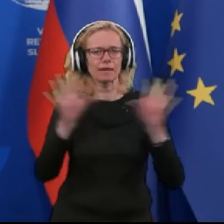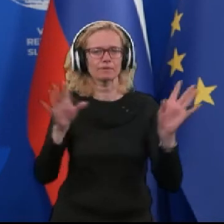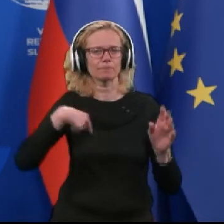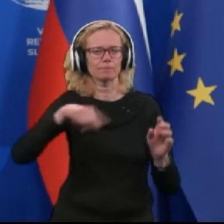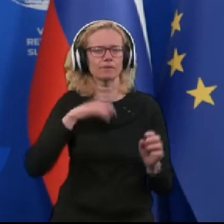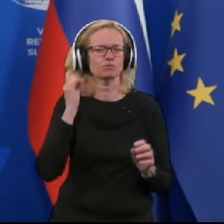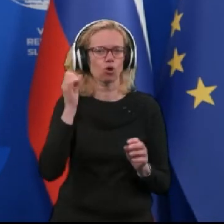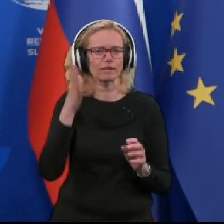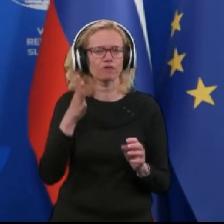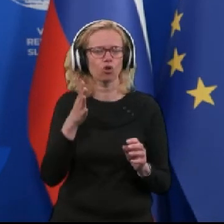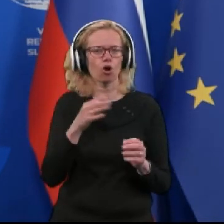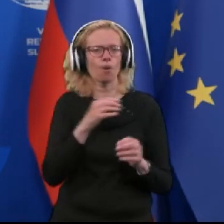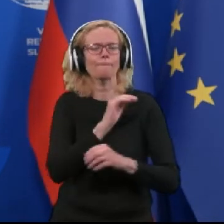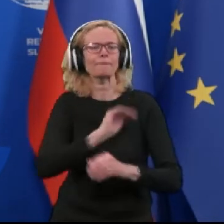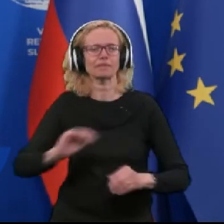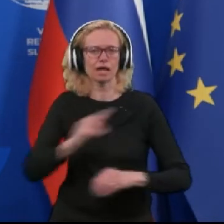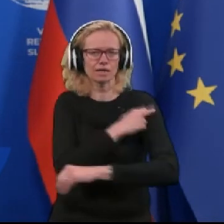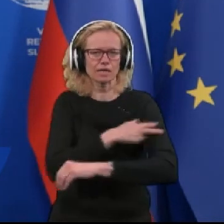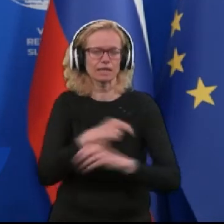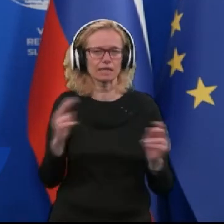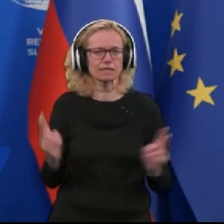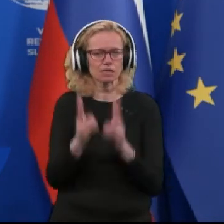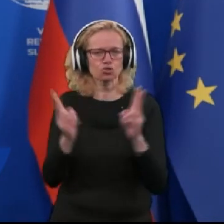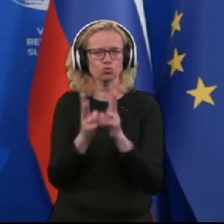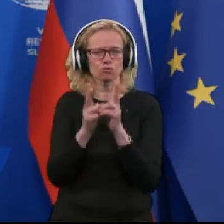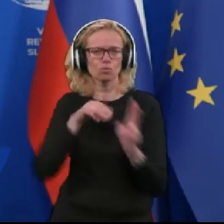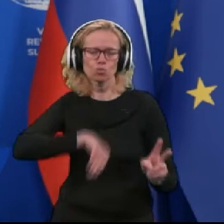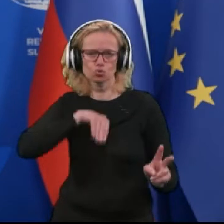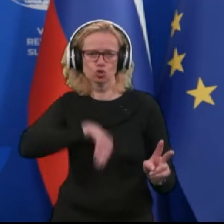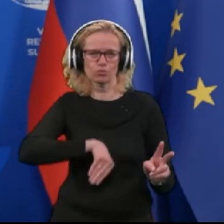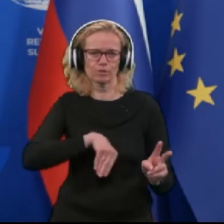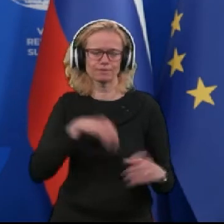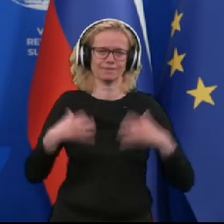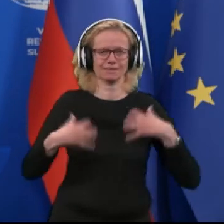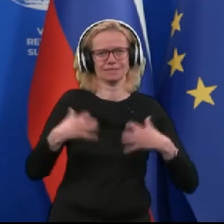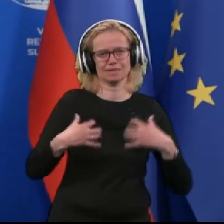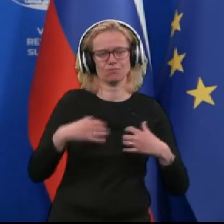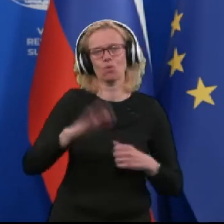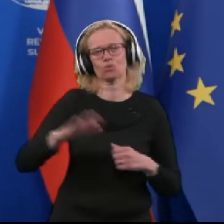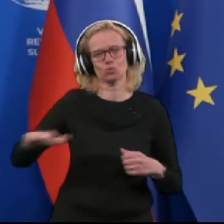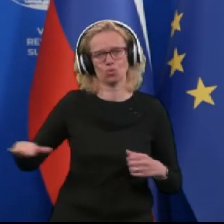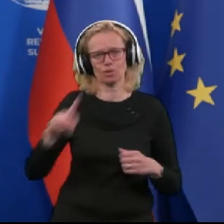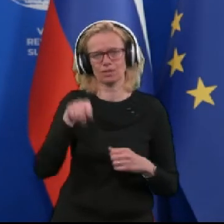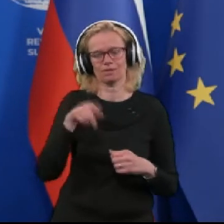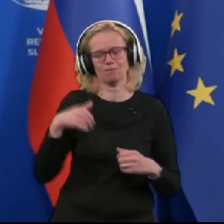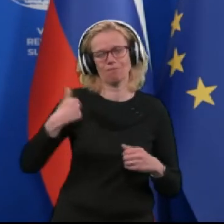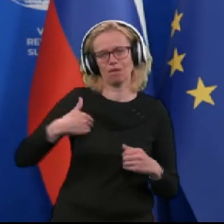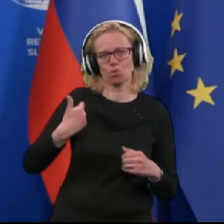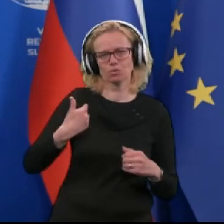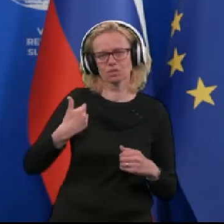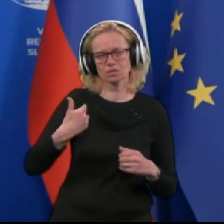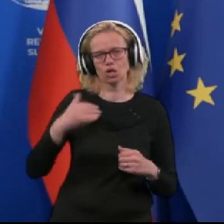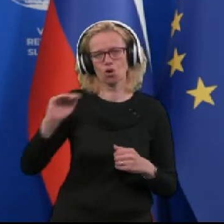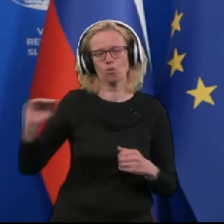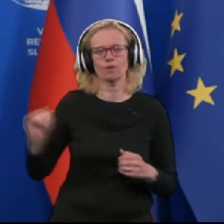pediatrične kliniki srečujemo z duševnimi stiskami otrok in mladostnikov. In